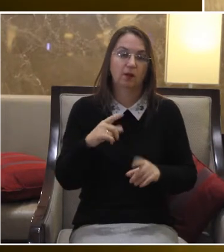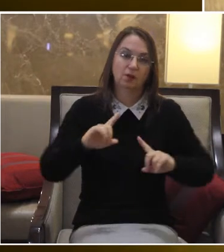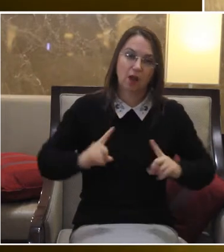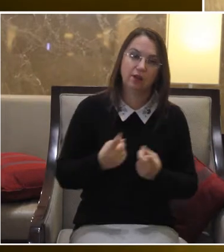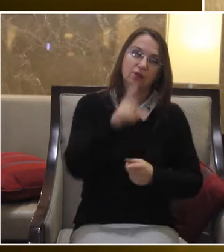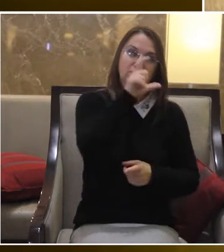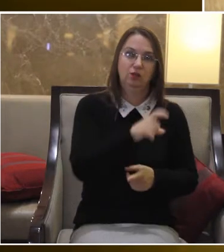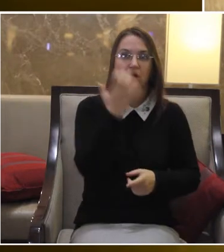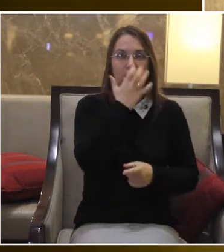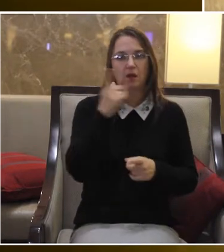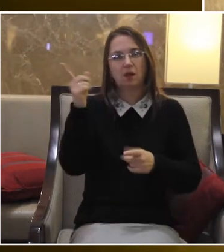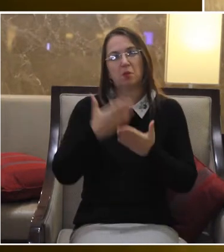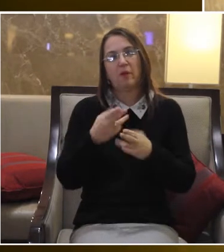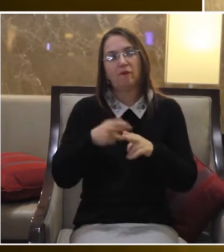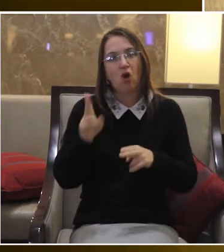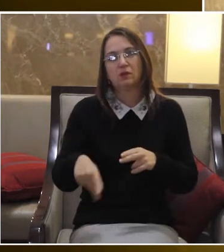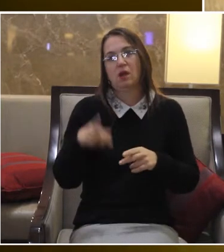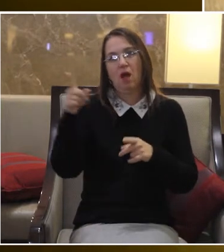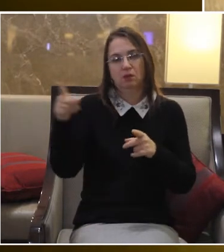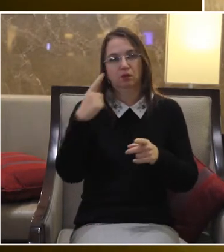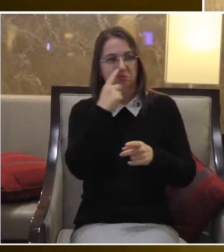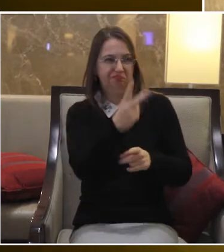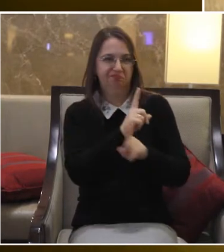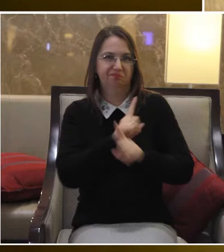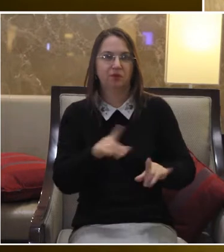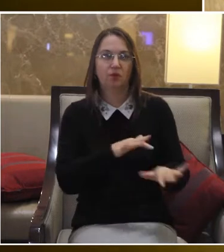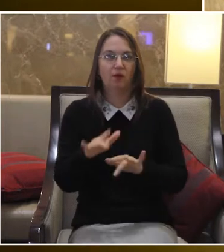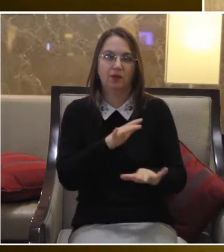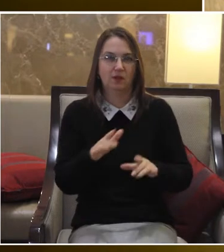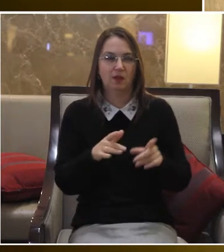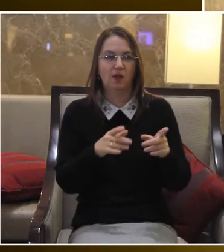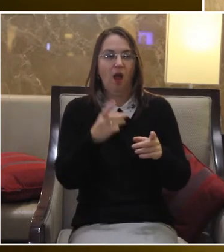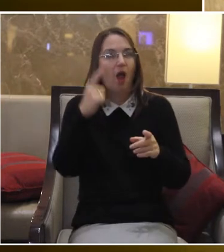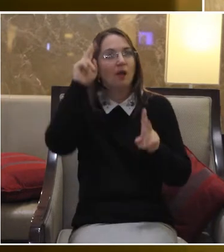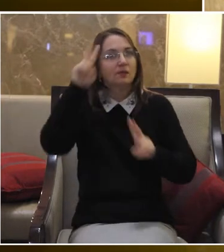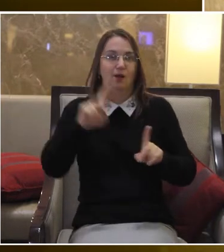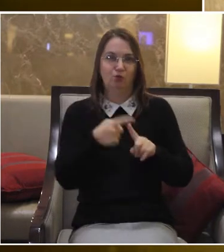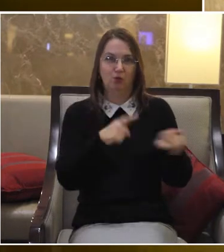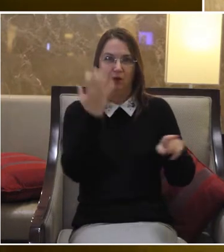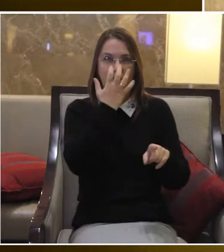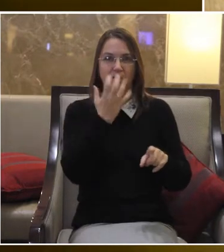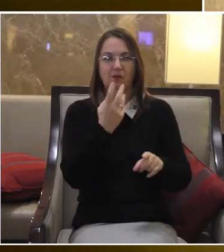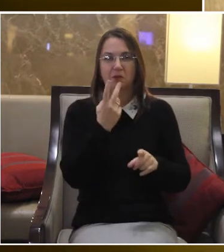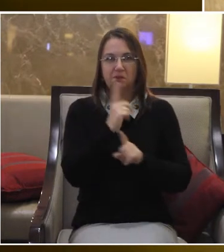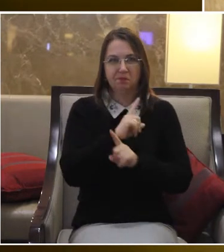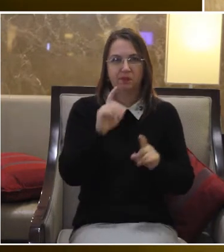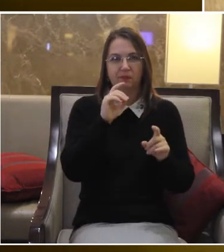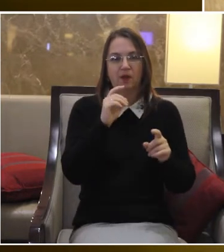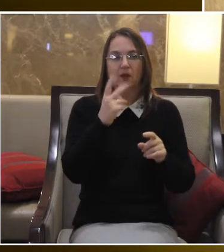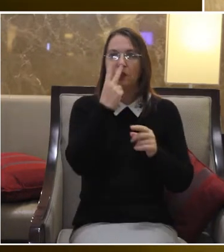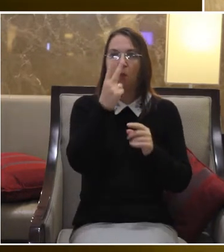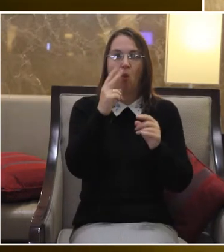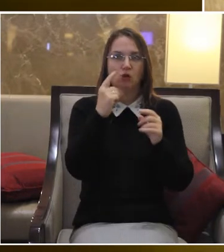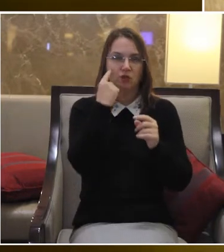вокзалах або ще там щось, бачать, що в людини якийсь не такий погляд, як звичайно Або вона там не може зафіксуватись на